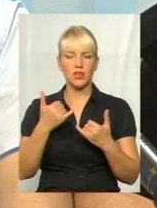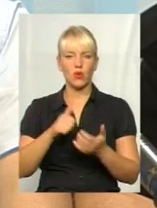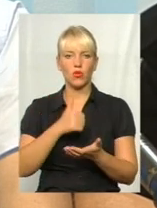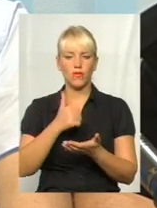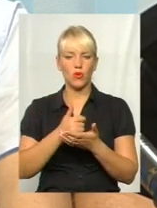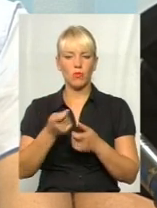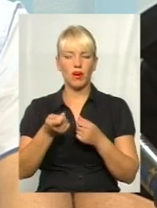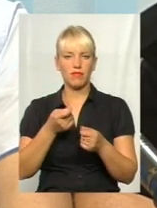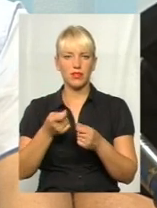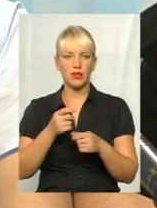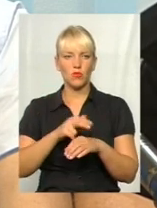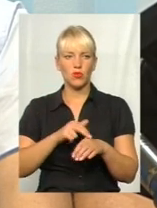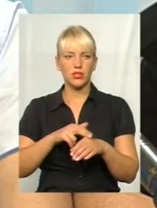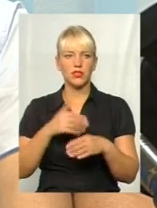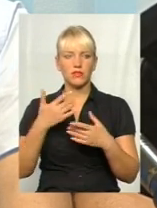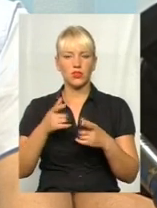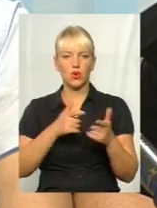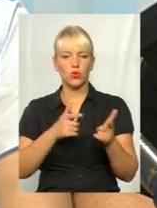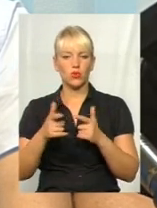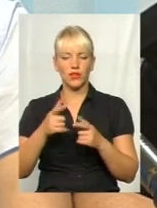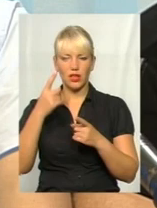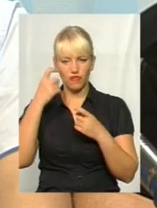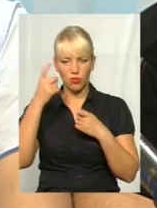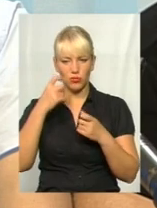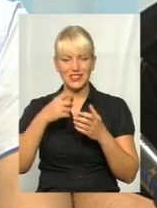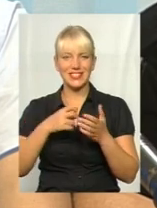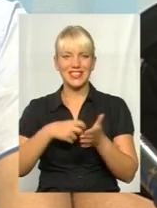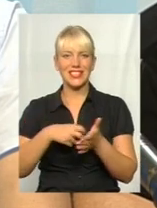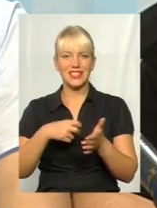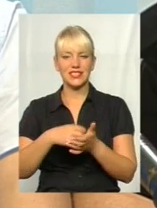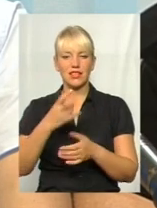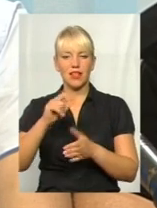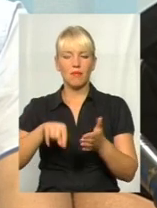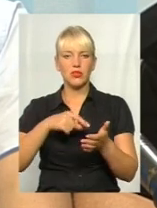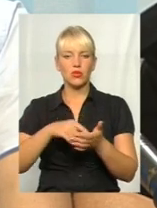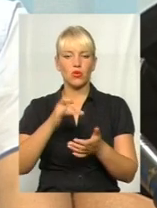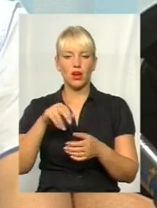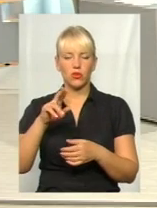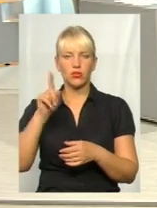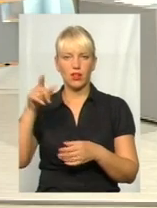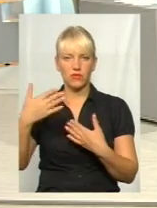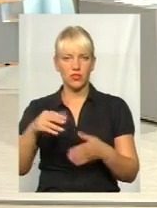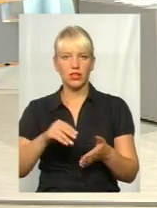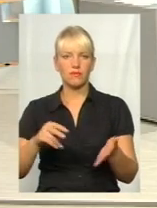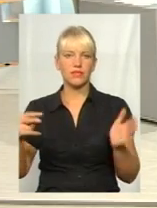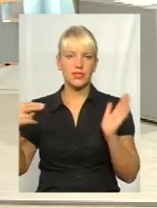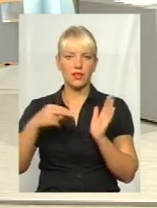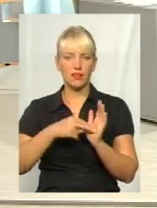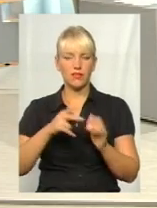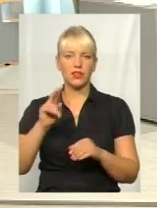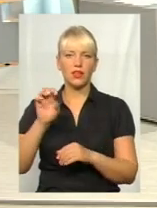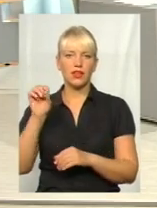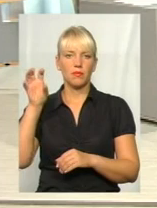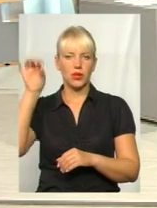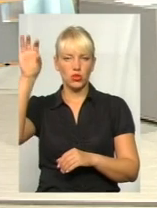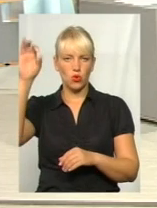національної поліції вдавалися інформаційні листи на міську раду. Вони встановили регульований пішохідний перехід, що